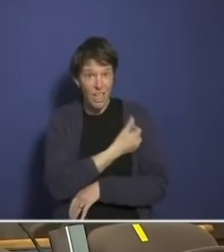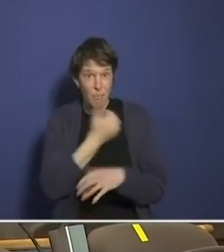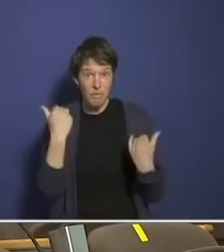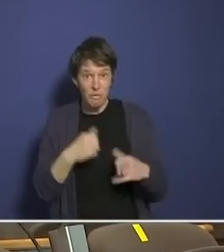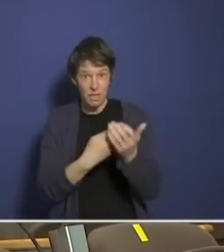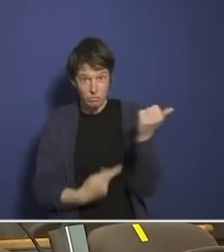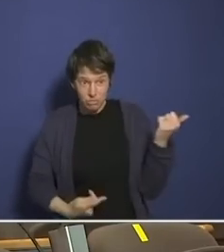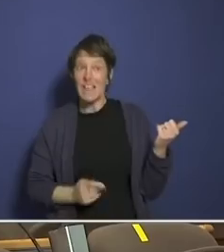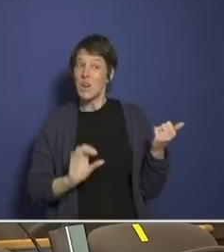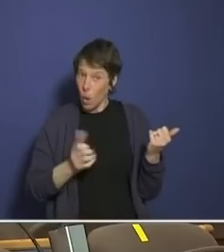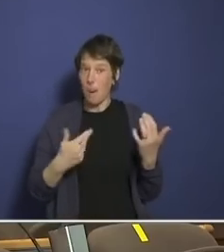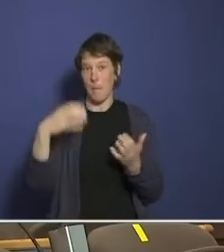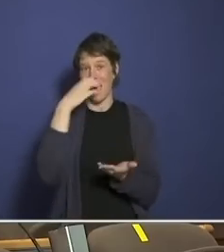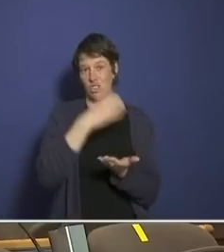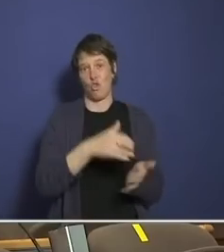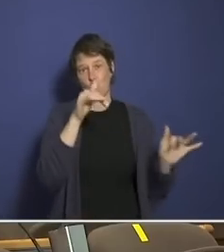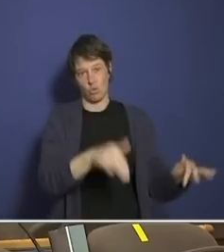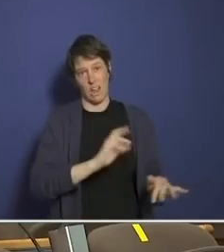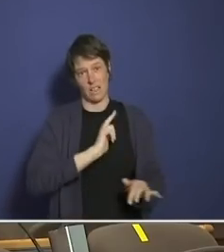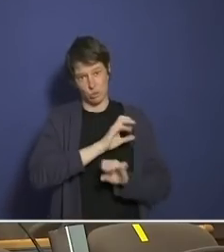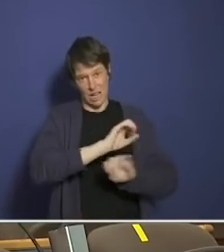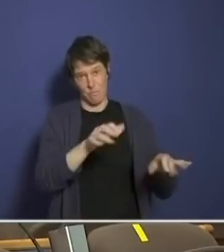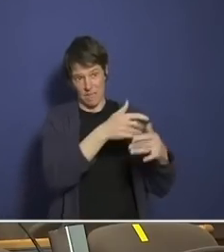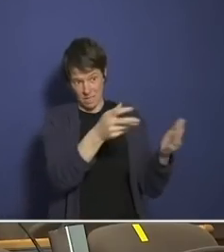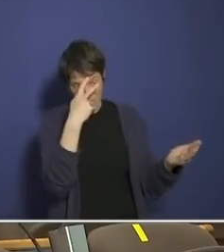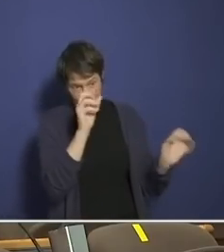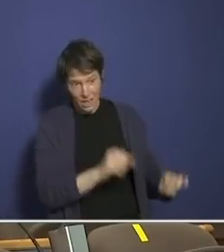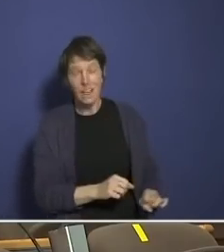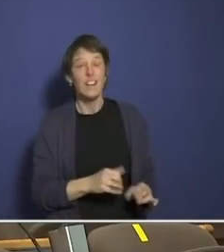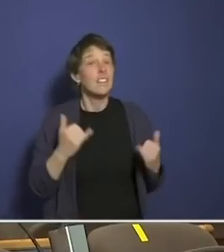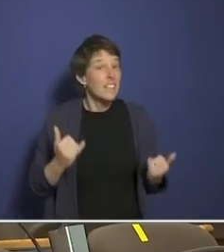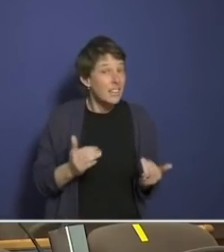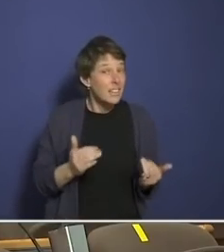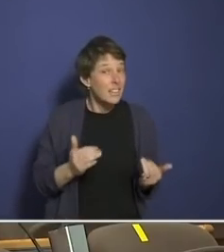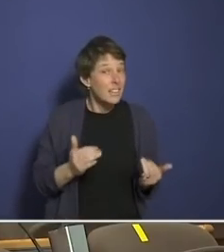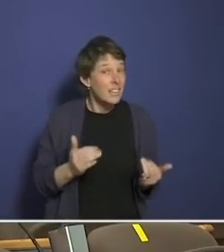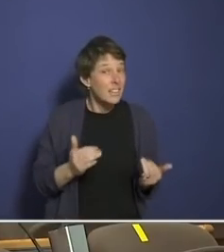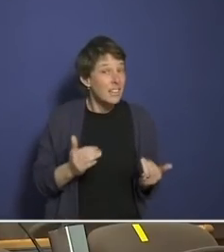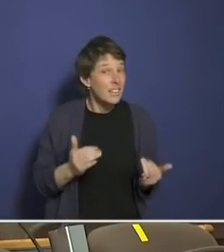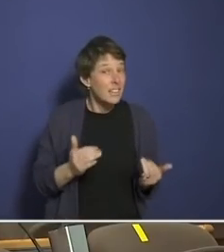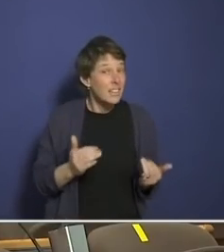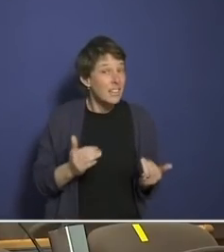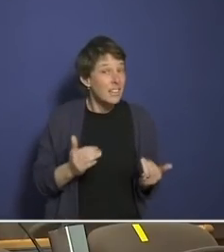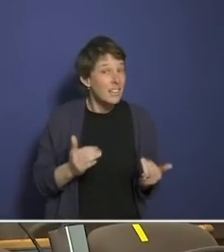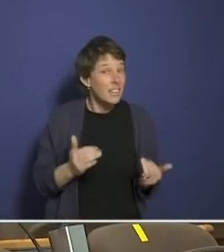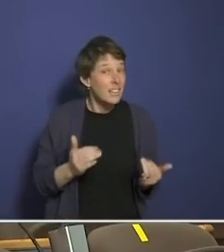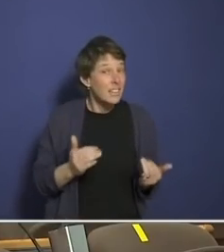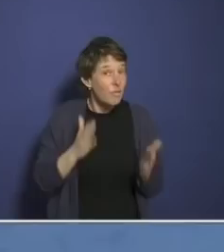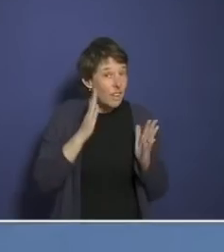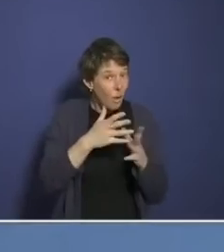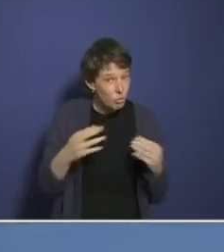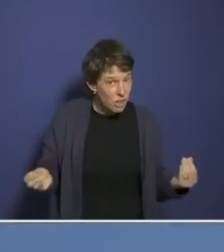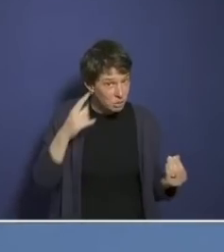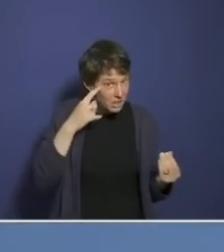Trauen Sie sich zu, dieses Vertrauen, das Sie verloren haben, wieder zurückzugewinnen? Und wenn ja, wie? Das hat fast schon was Religiöses, diese